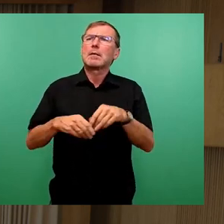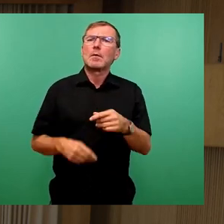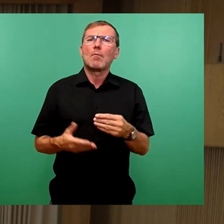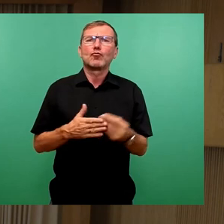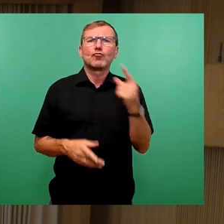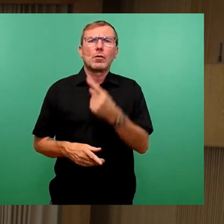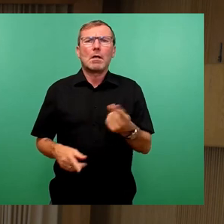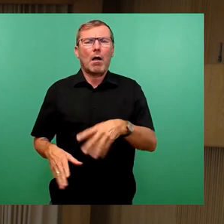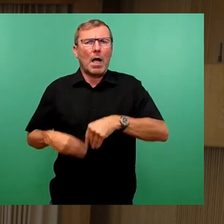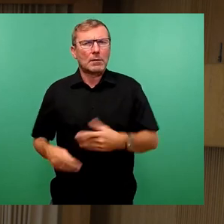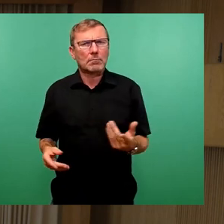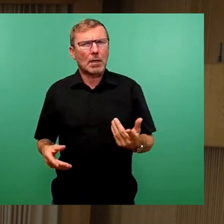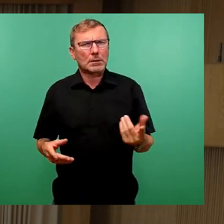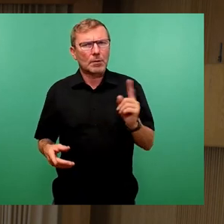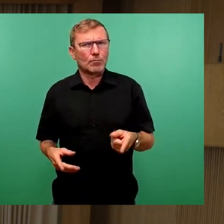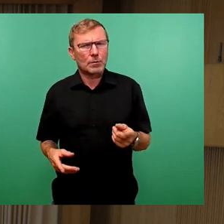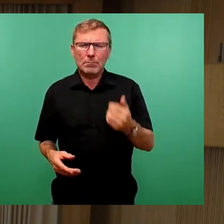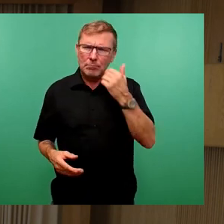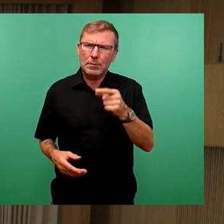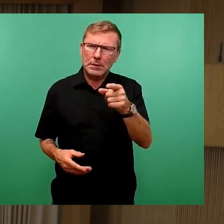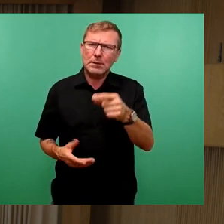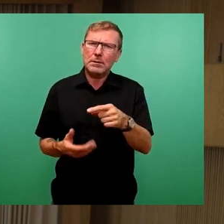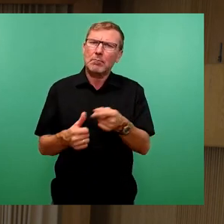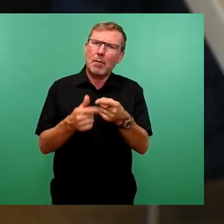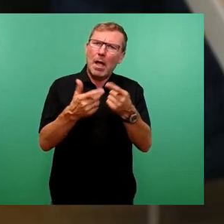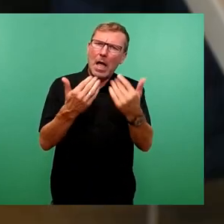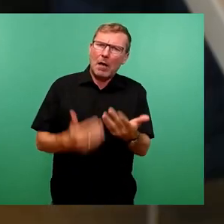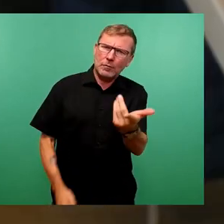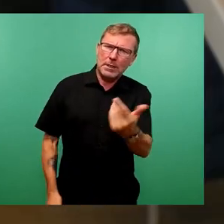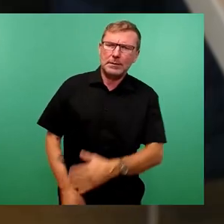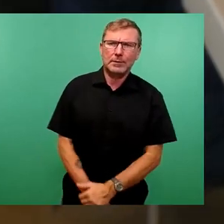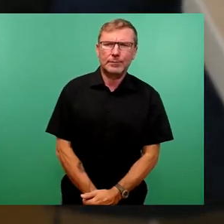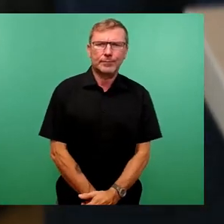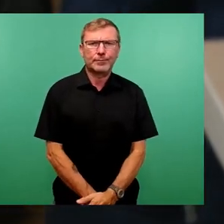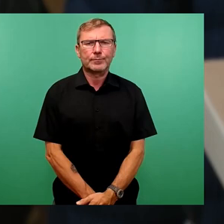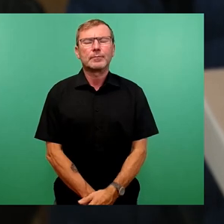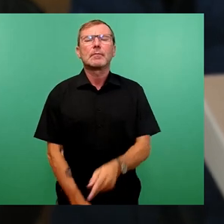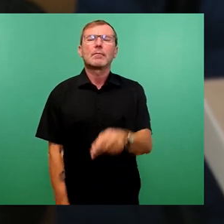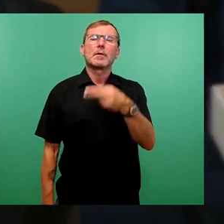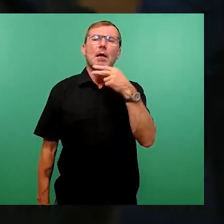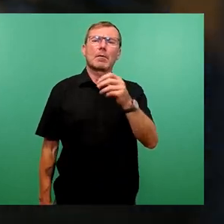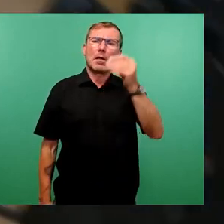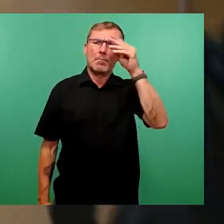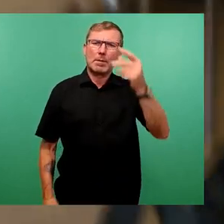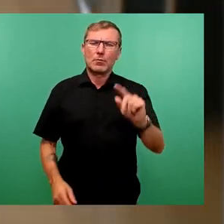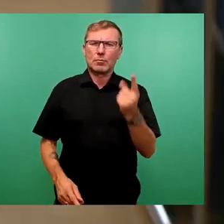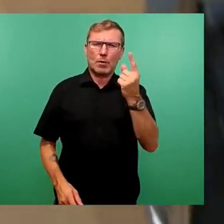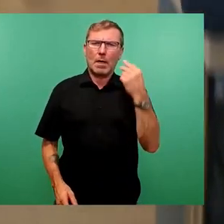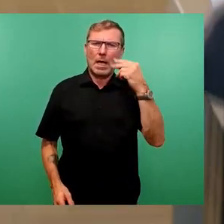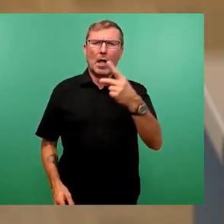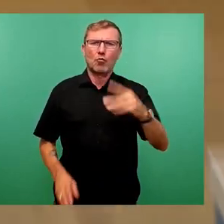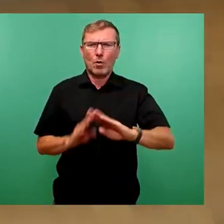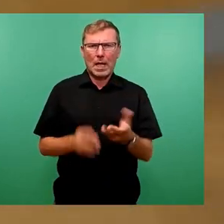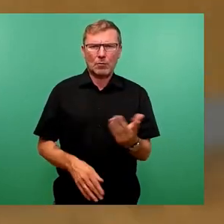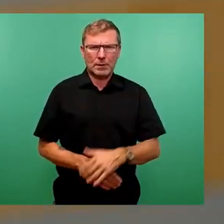genommen werden. Da würde ich Sie bitten, das kurz aufzuzählen. Die Beantwortung übernimmt der Bildungsbürgermeister Herr Dunhauser. Ja,